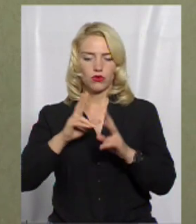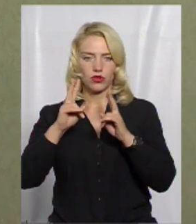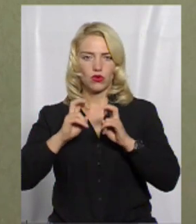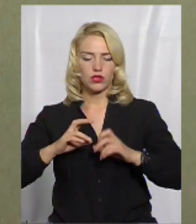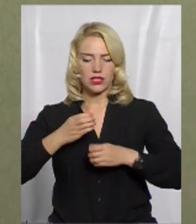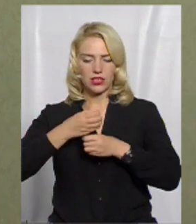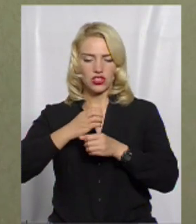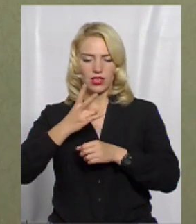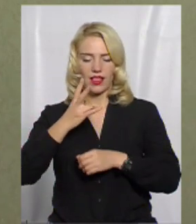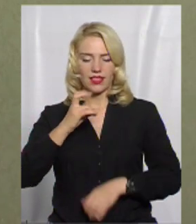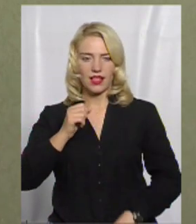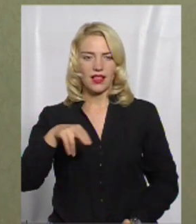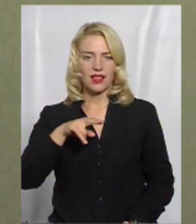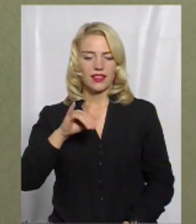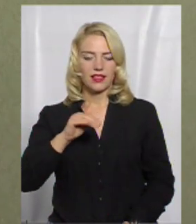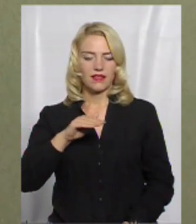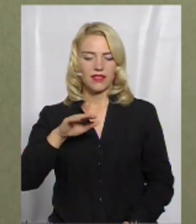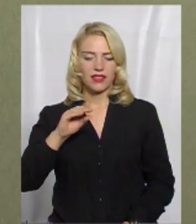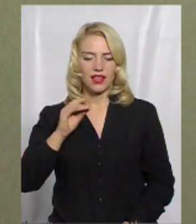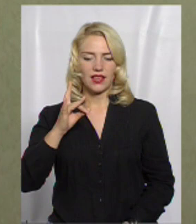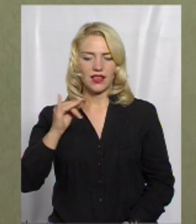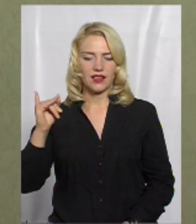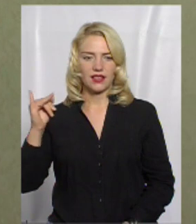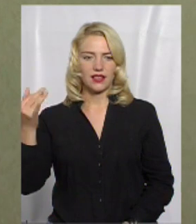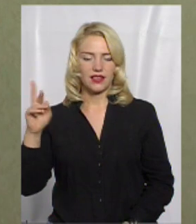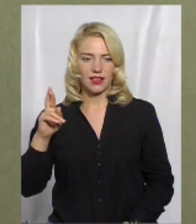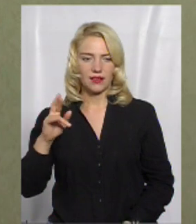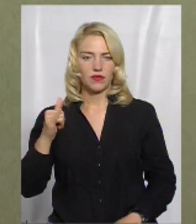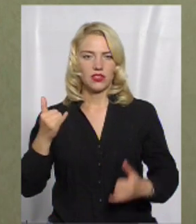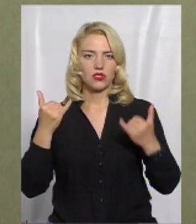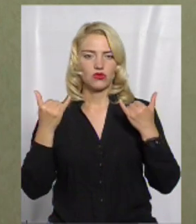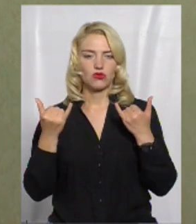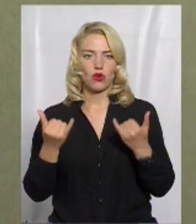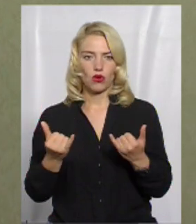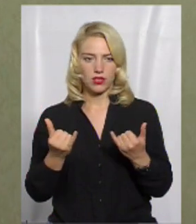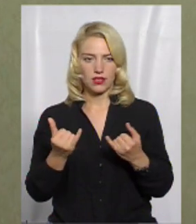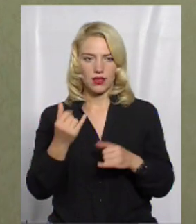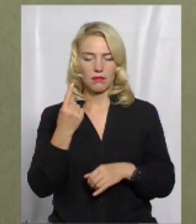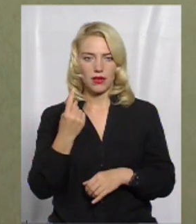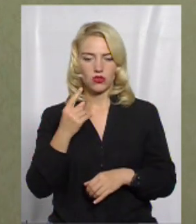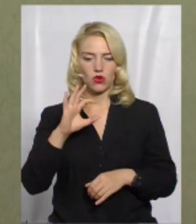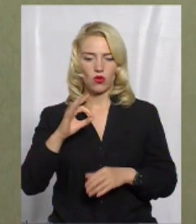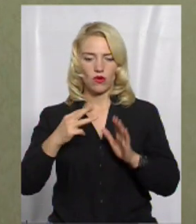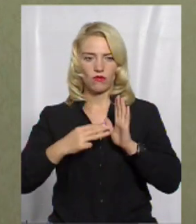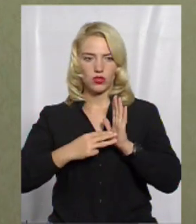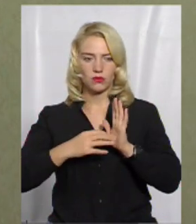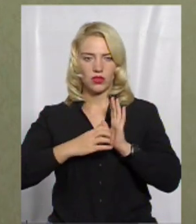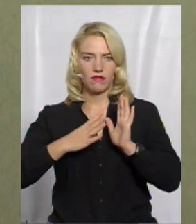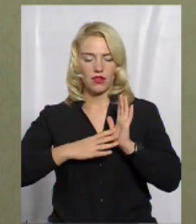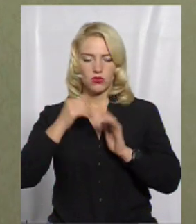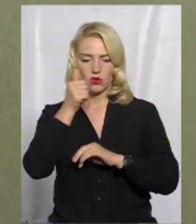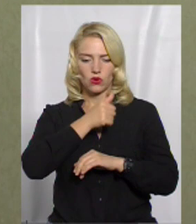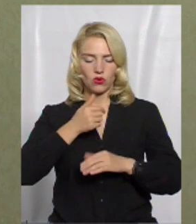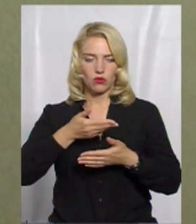на дифтерію. І ось сьогодні, 1.08.2019 року ми